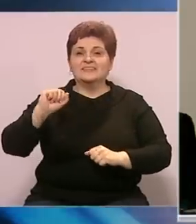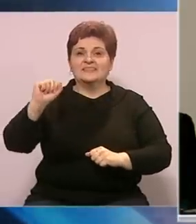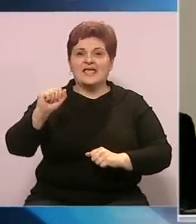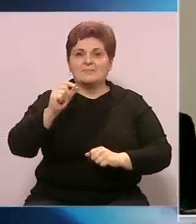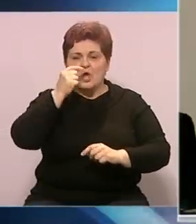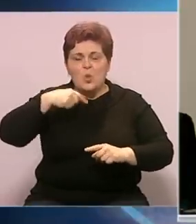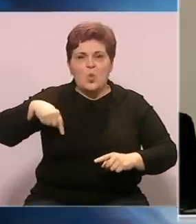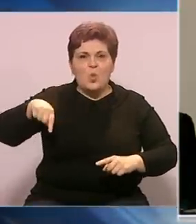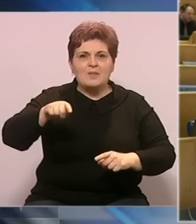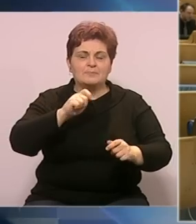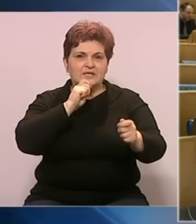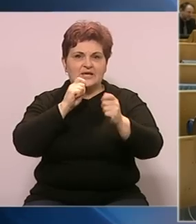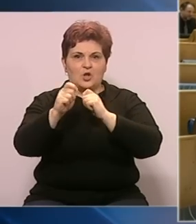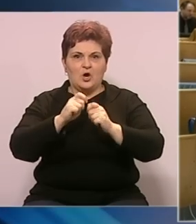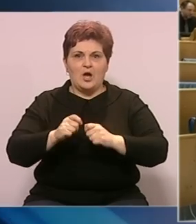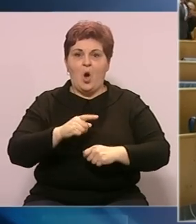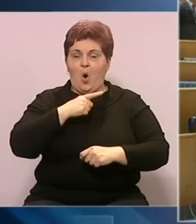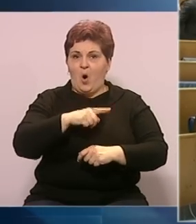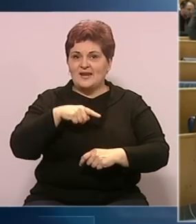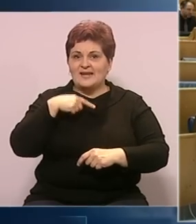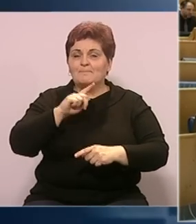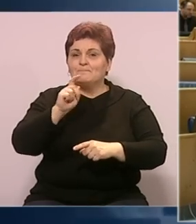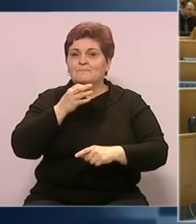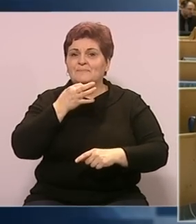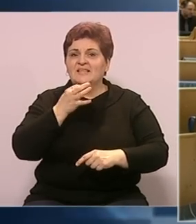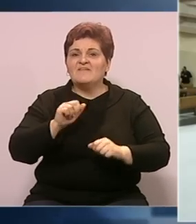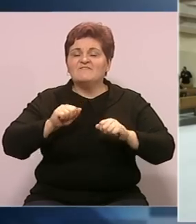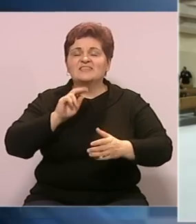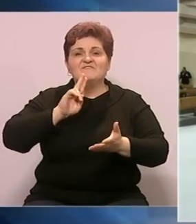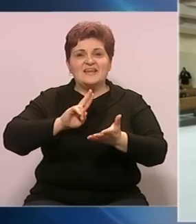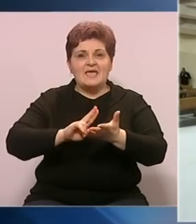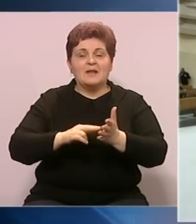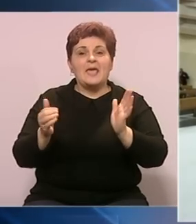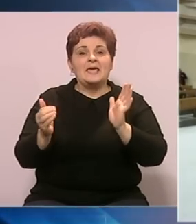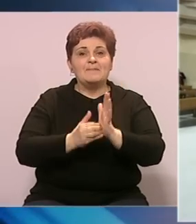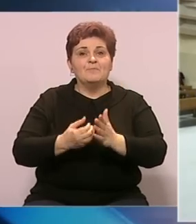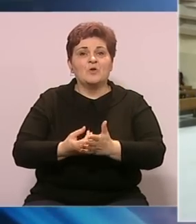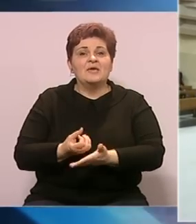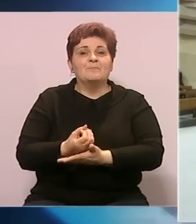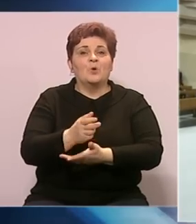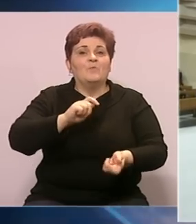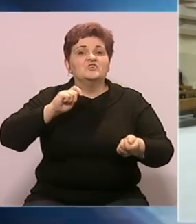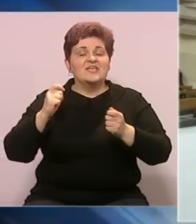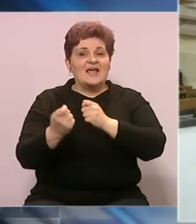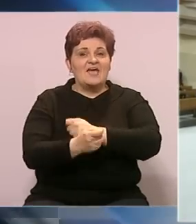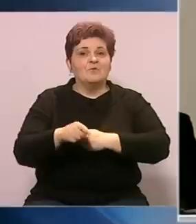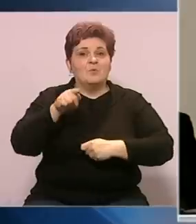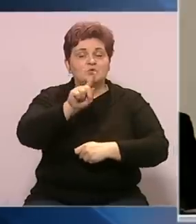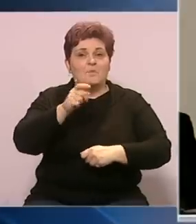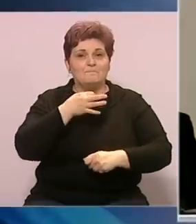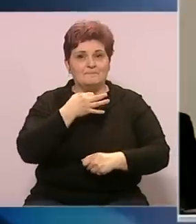pluralizma i konsenzusa. Krišto se dotakla i pitanja vladavine prava i neophodnog provođenja reformi u tom području.